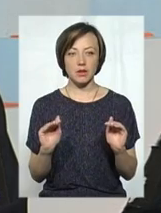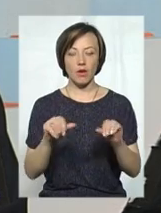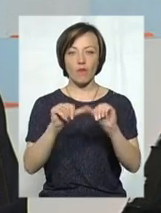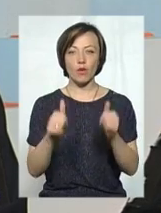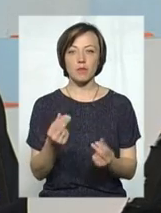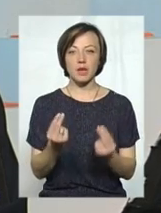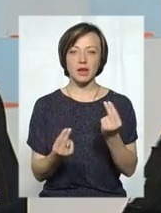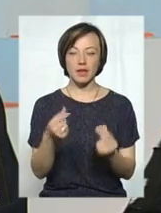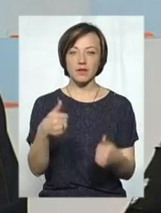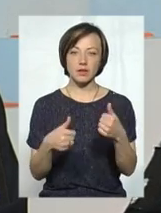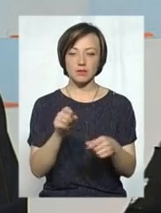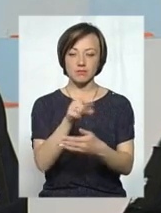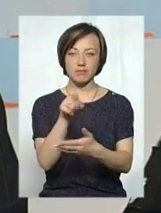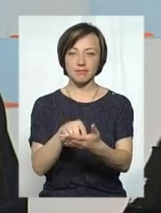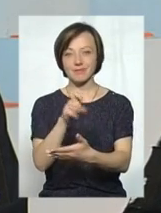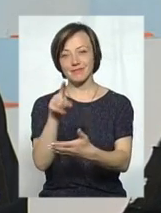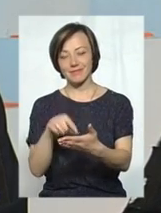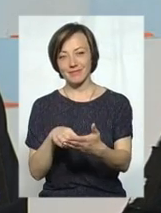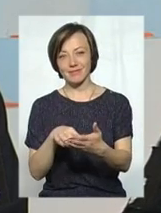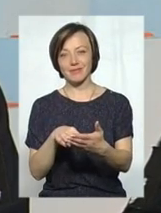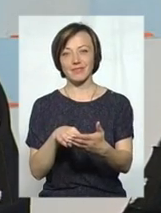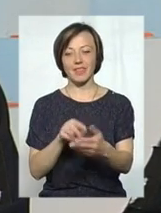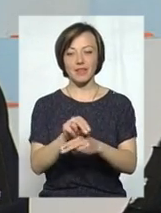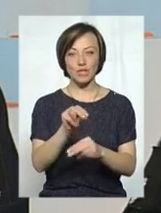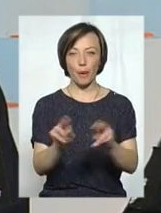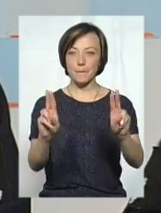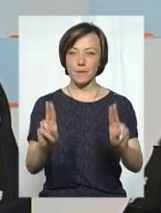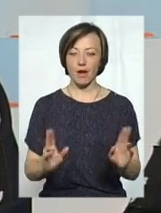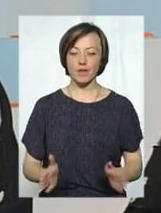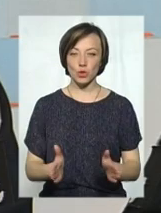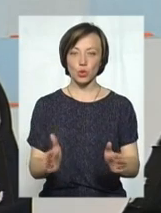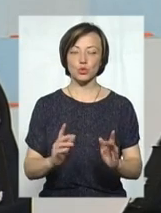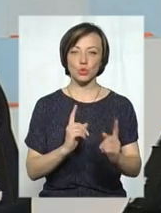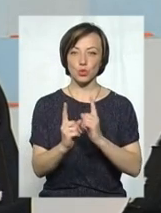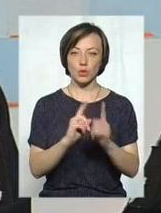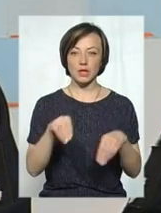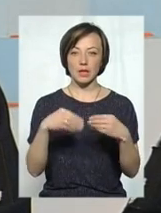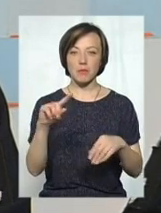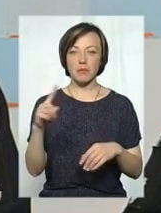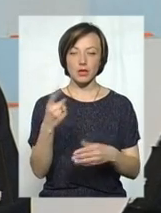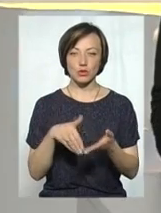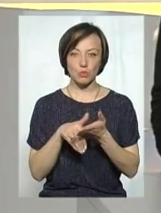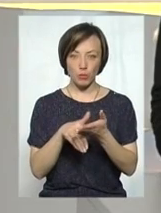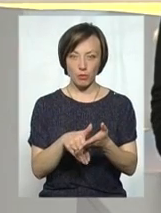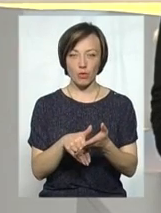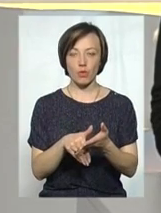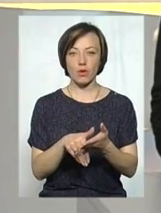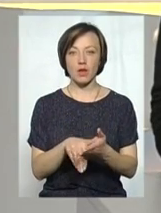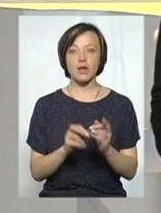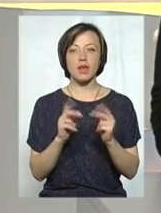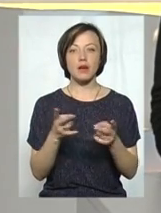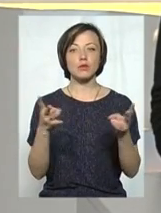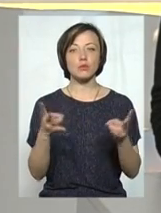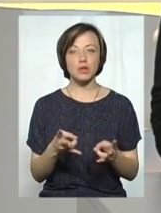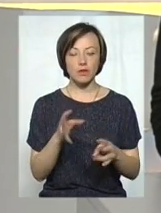формі гри, вікторини, задаємо питання, вивчаємо теж правила дорожнього руху, надання першої медичної допомоги, про те, наскільки